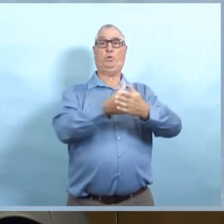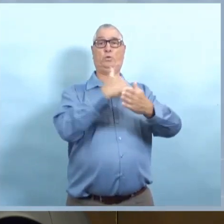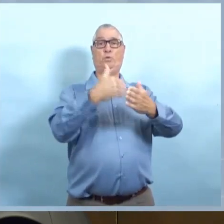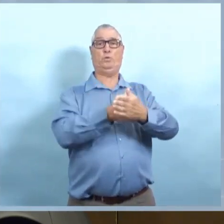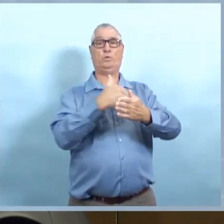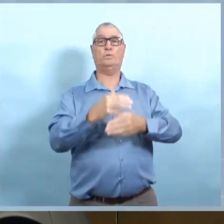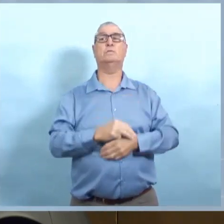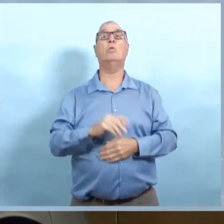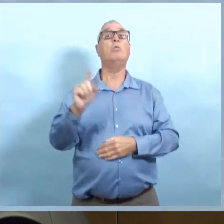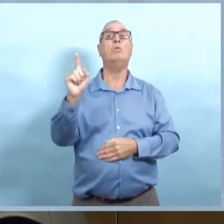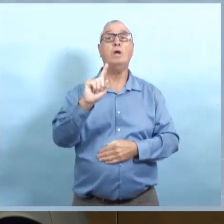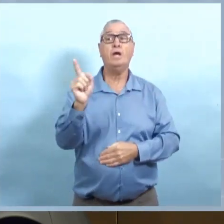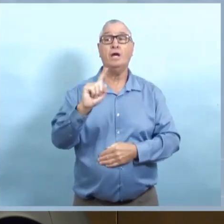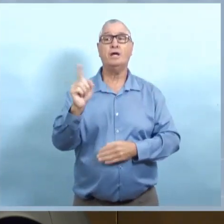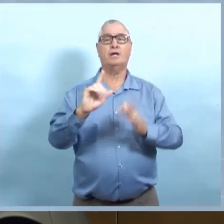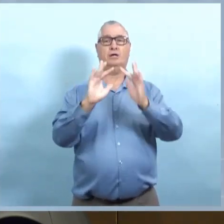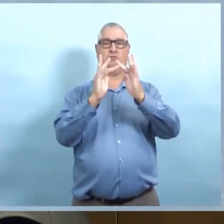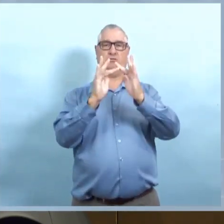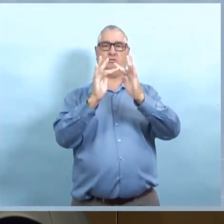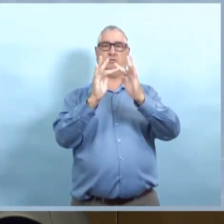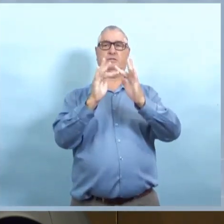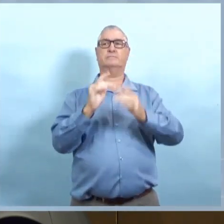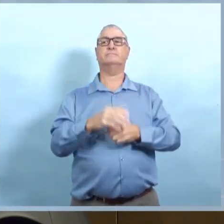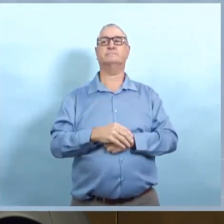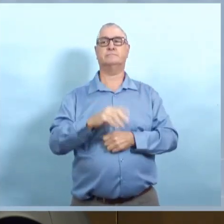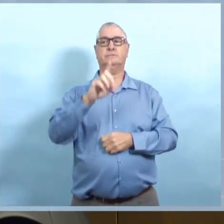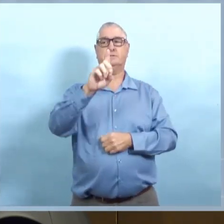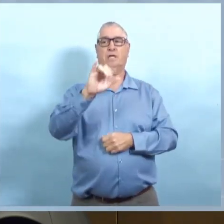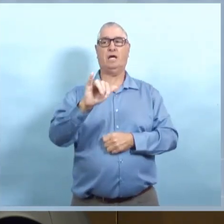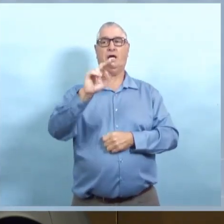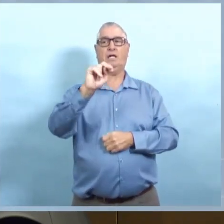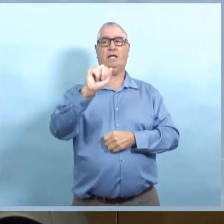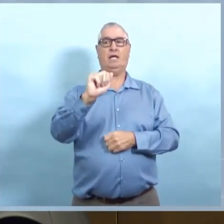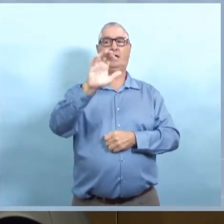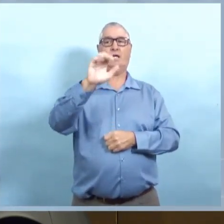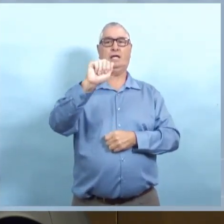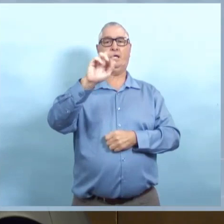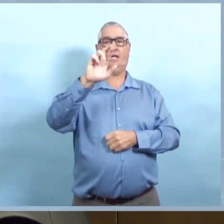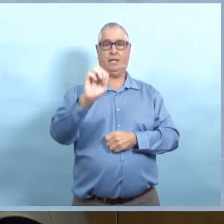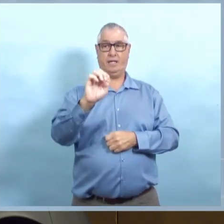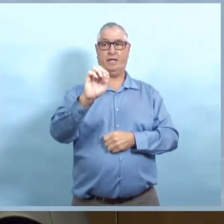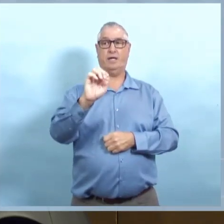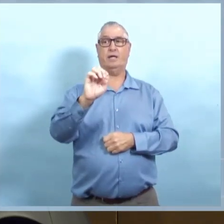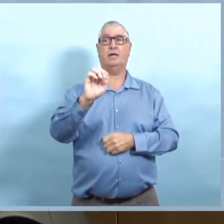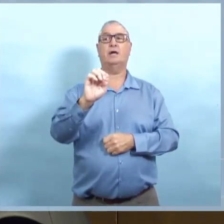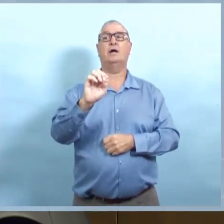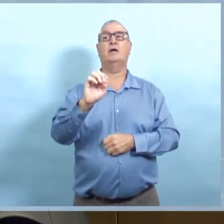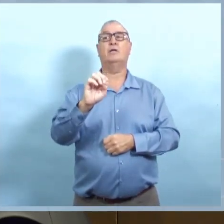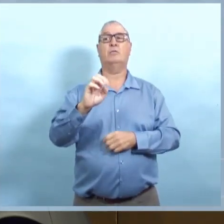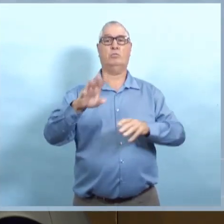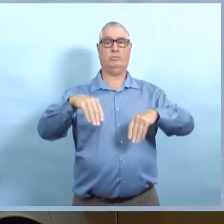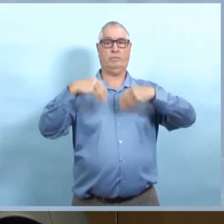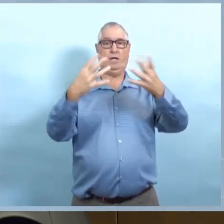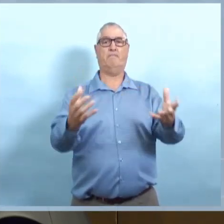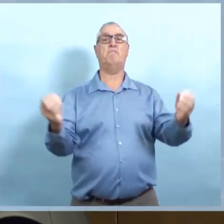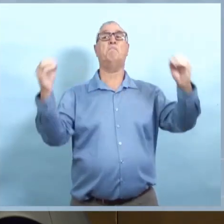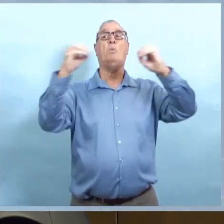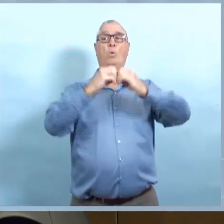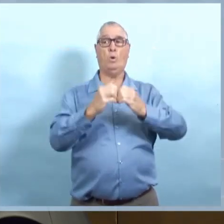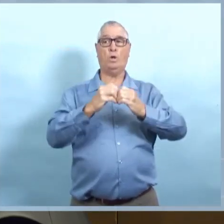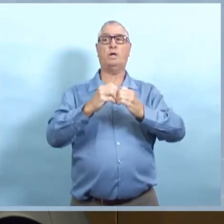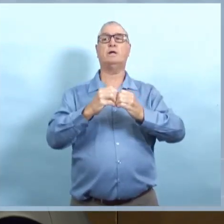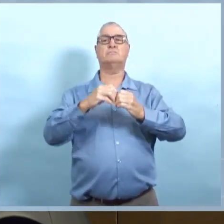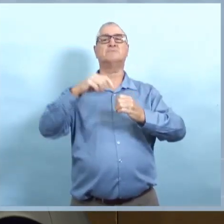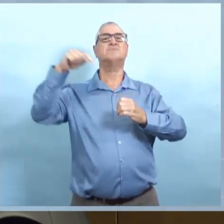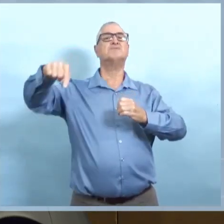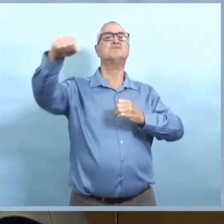la capacité adéquate en place. Et donc plus tard cette semaine, nous allons ouvrir la